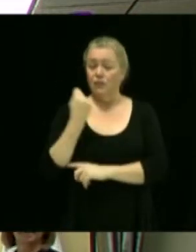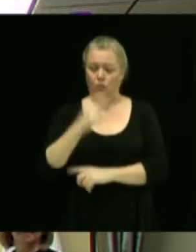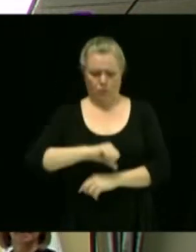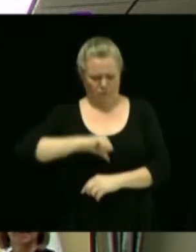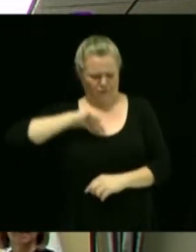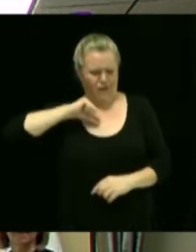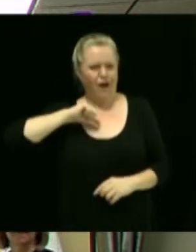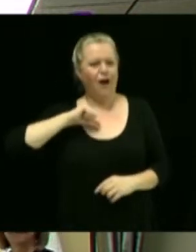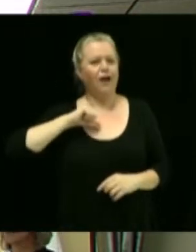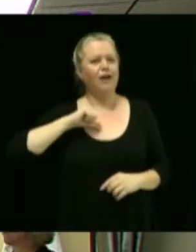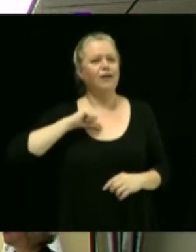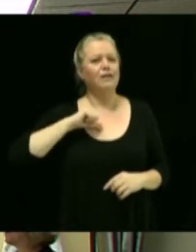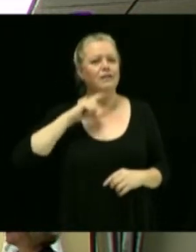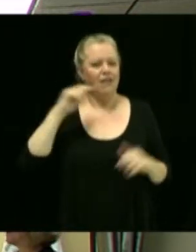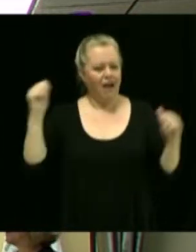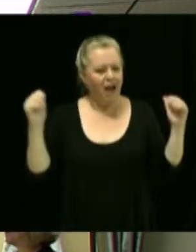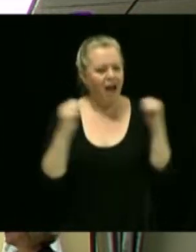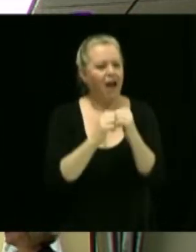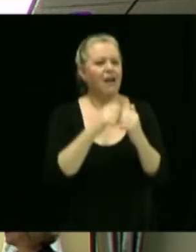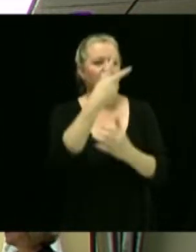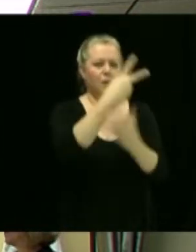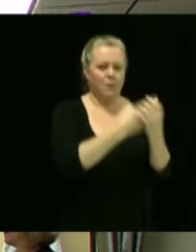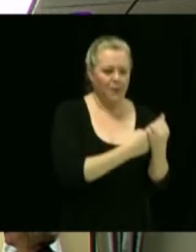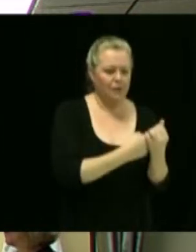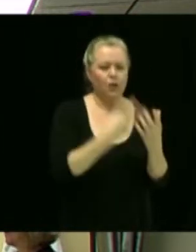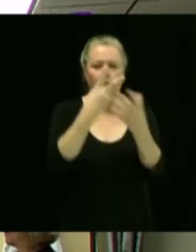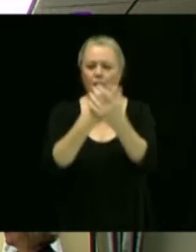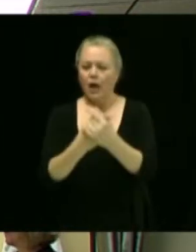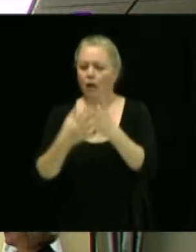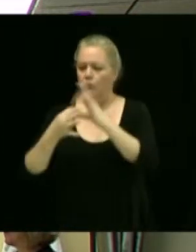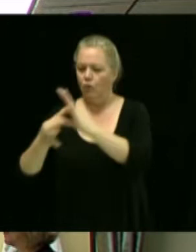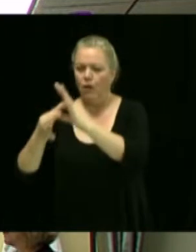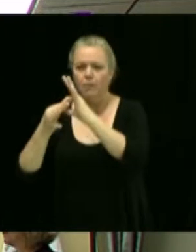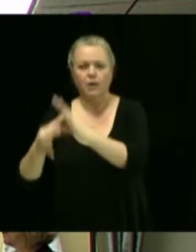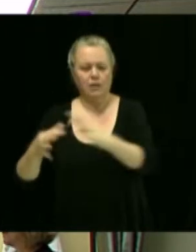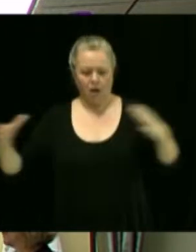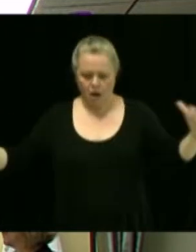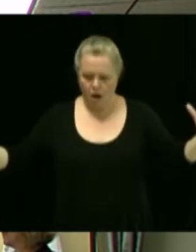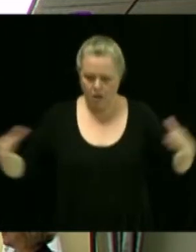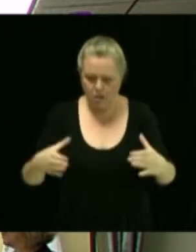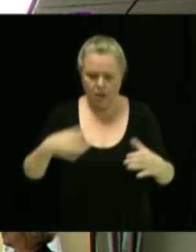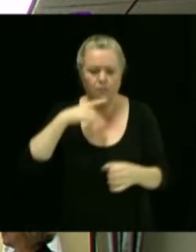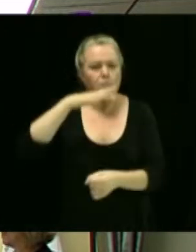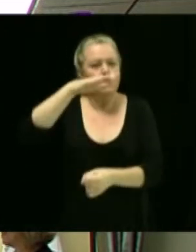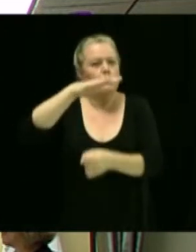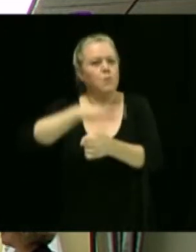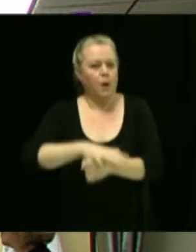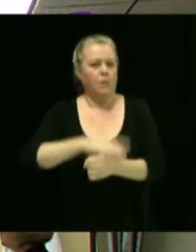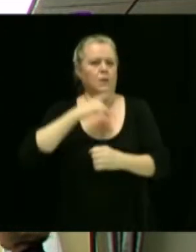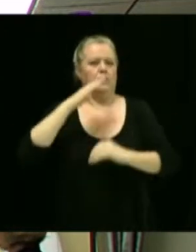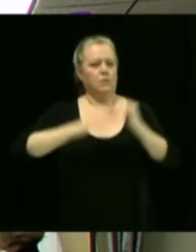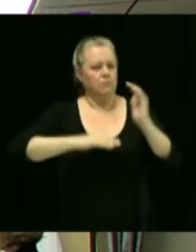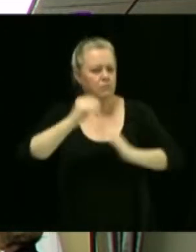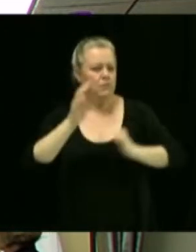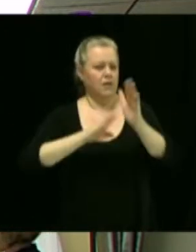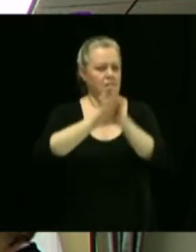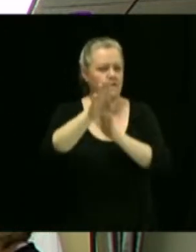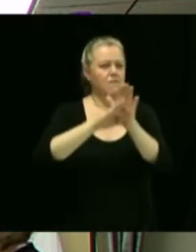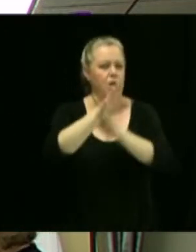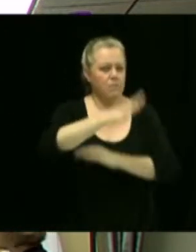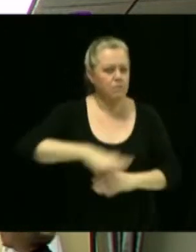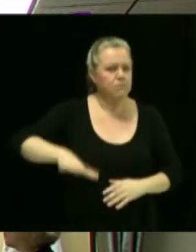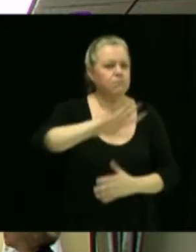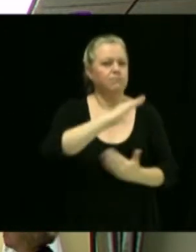partenaires, avec tous nos collaborateurs, qu'on s'engage à construire un milieu de vie plus inclusif. Ça conclut